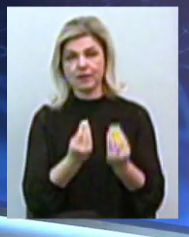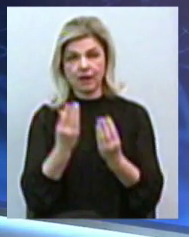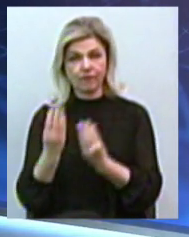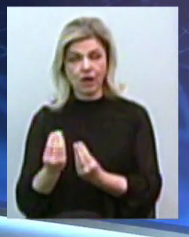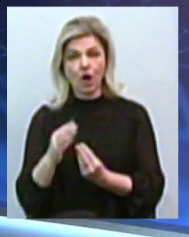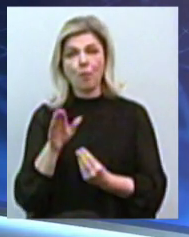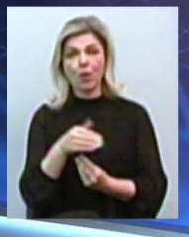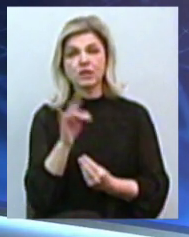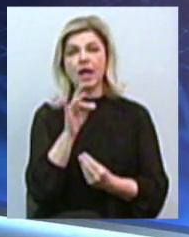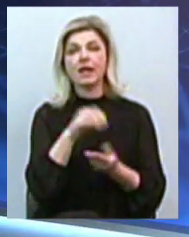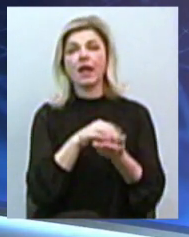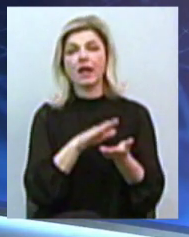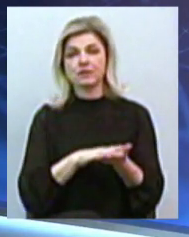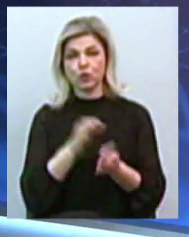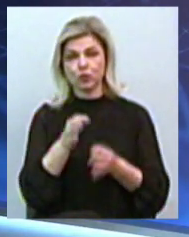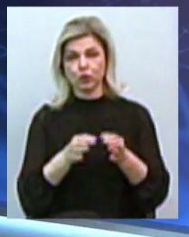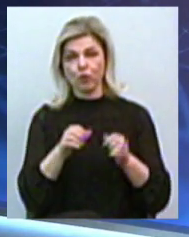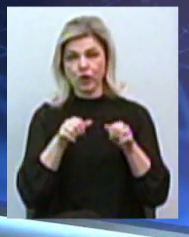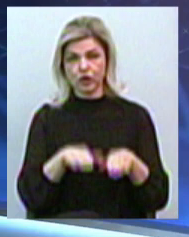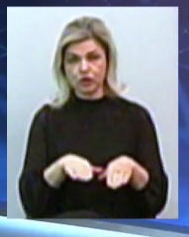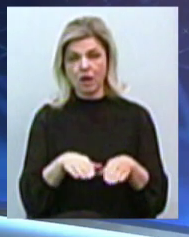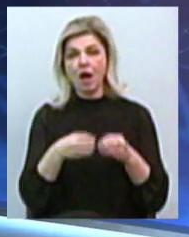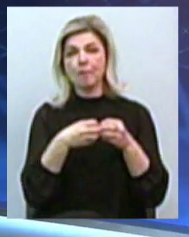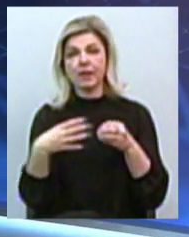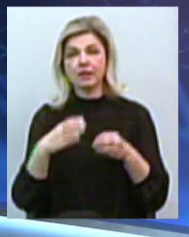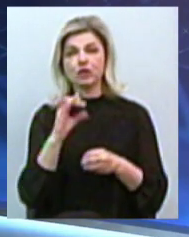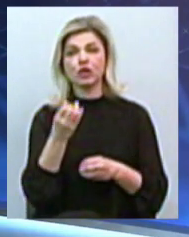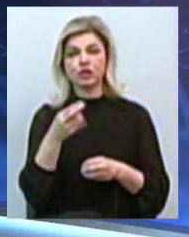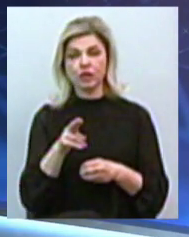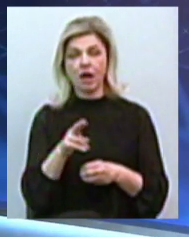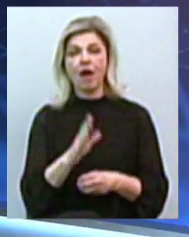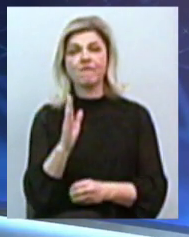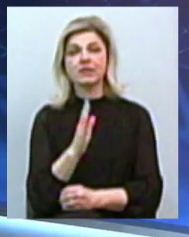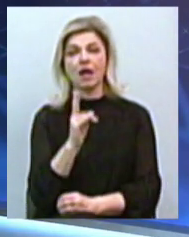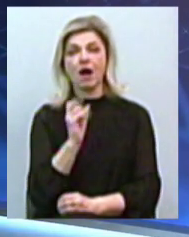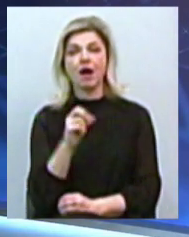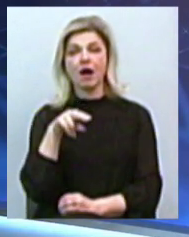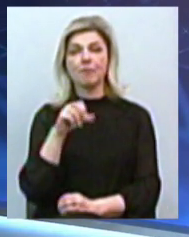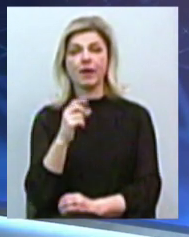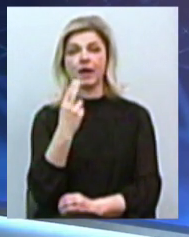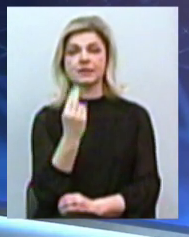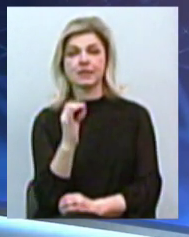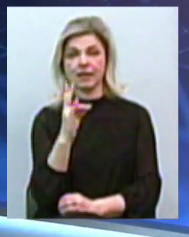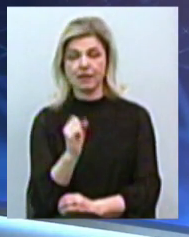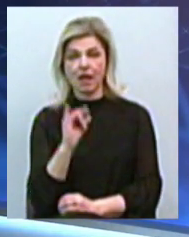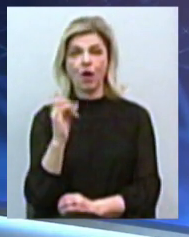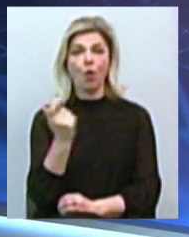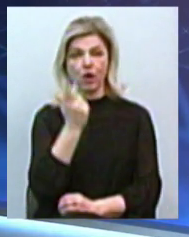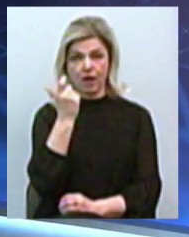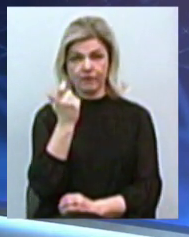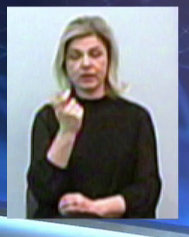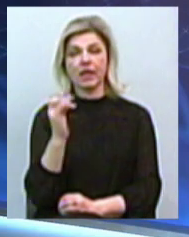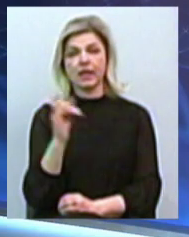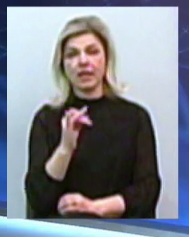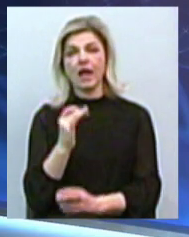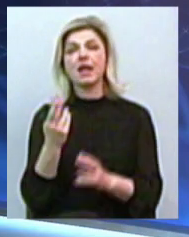рішень. Вже 15 січня Василь Капацина, власник підприємства та ліквідаторка ПАД «МСЗ